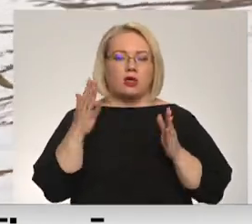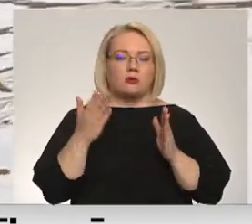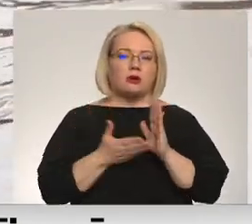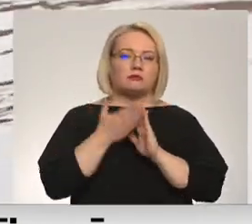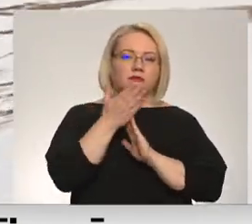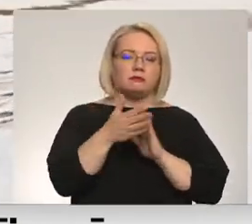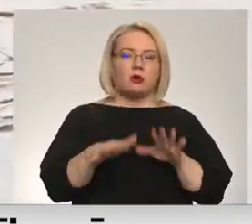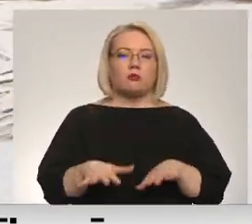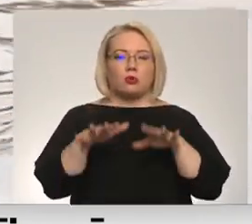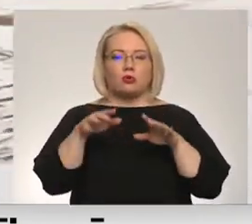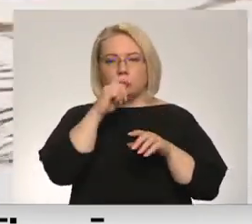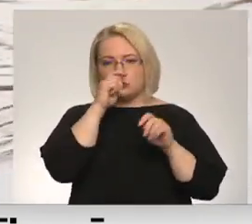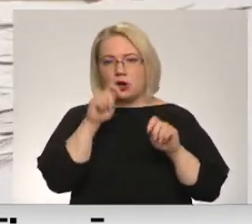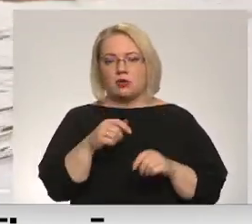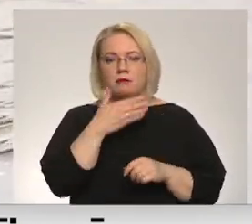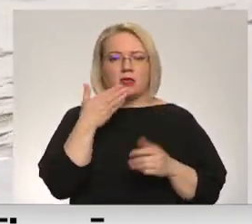plūdu zaudējumiem nav saņemti.